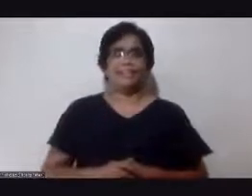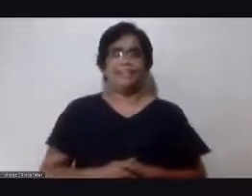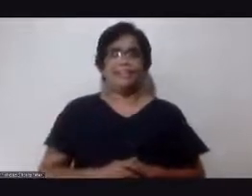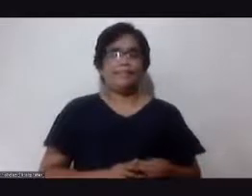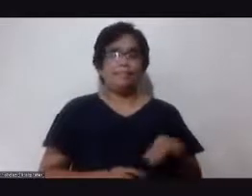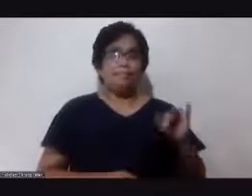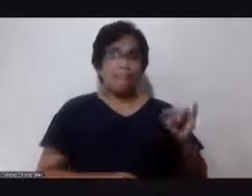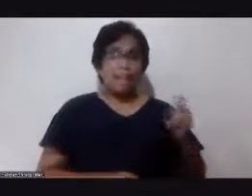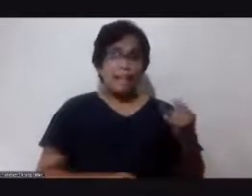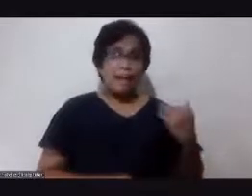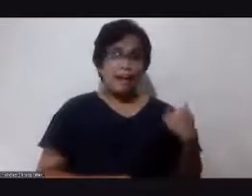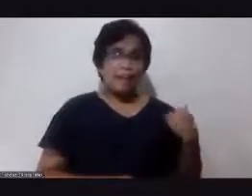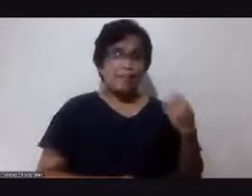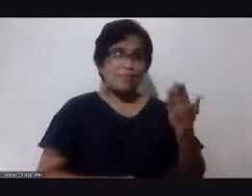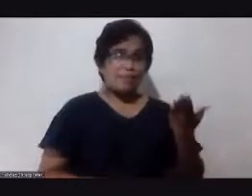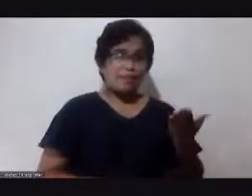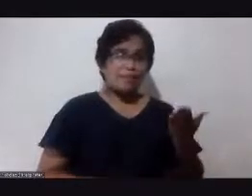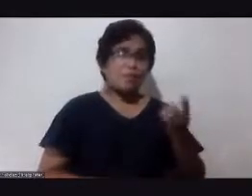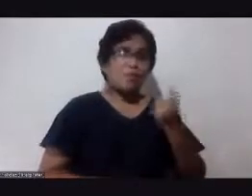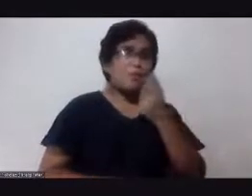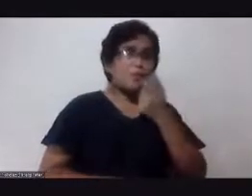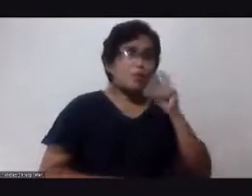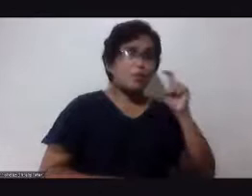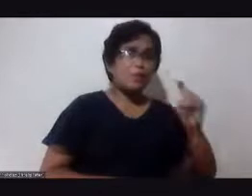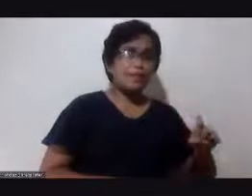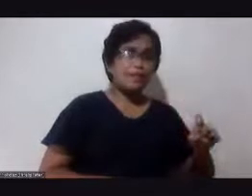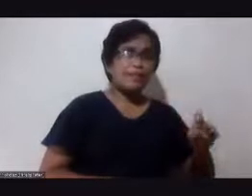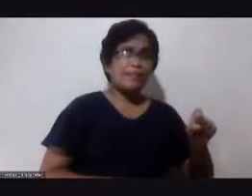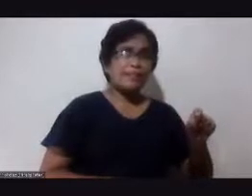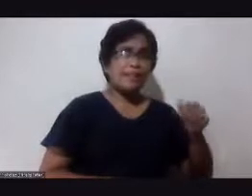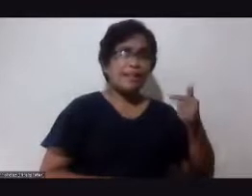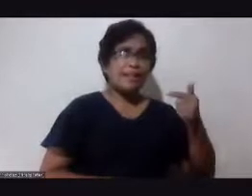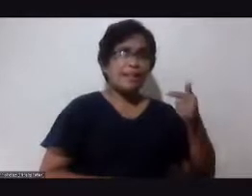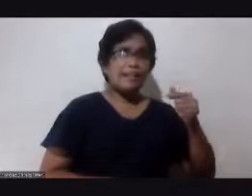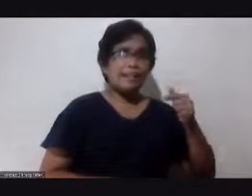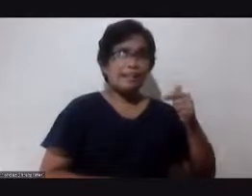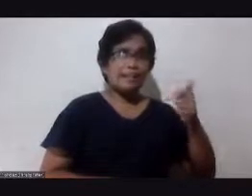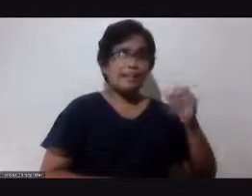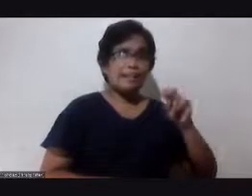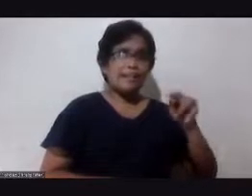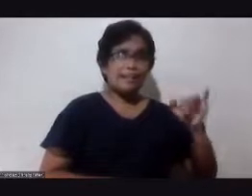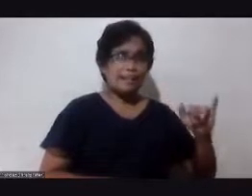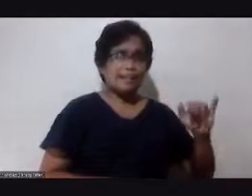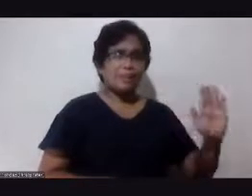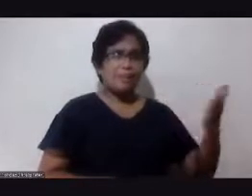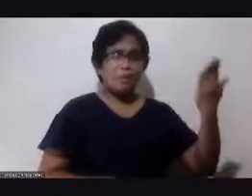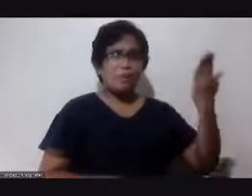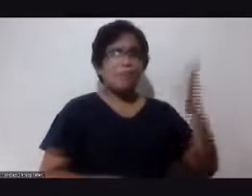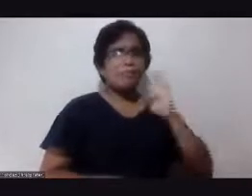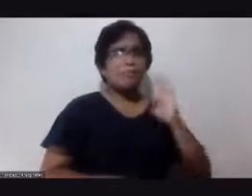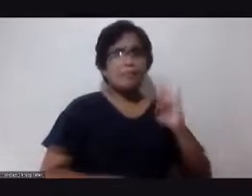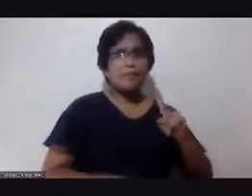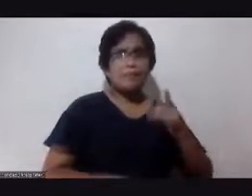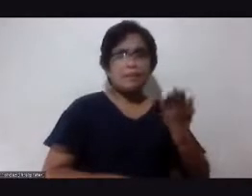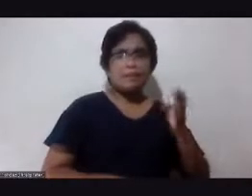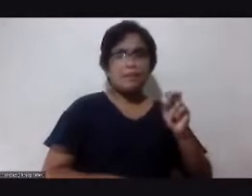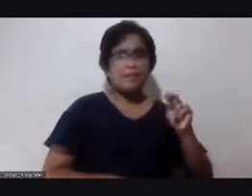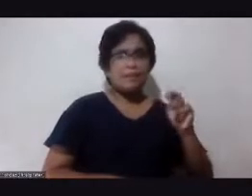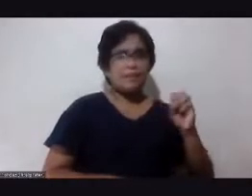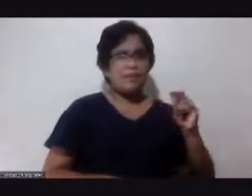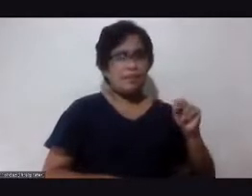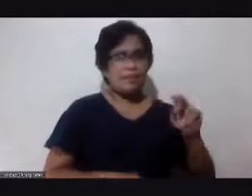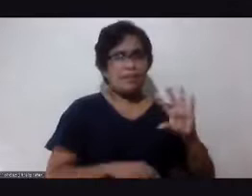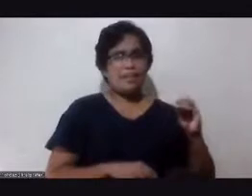Meron lang comment si Jeannie Macaway. Sabi niya, Good morning, Brother Benson, Brother Eng. Sa panahon ngayon,